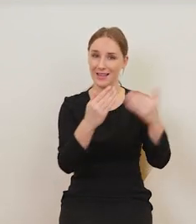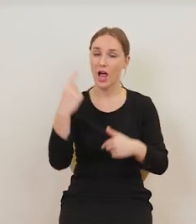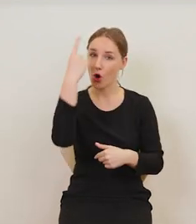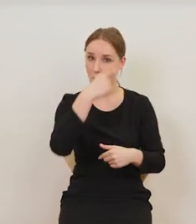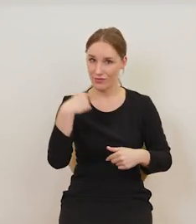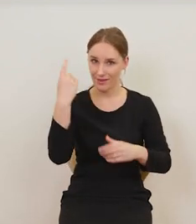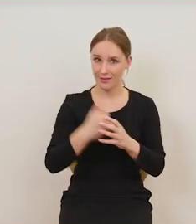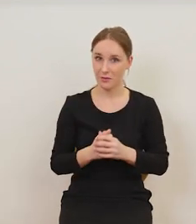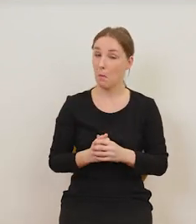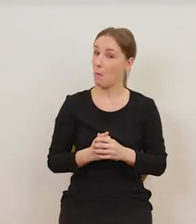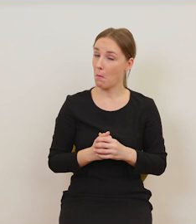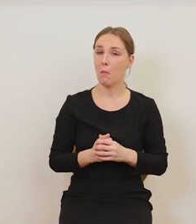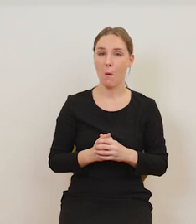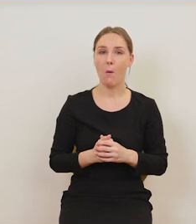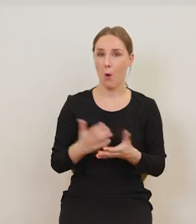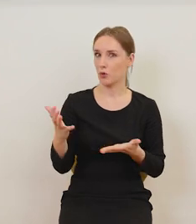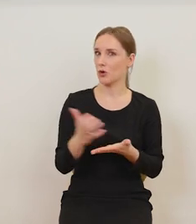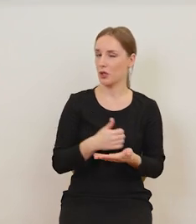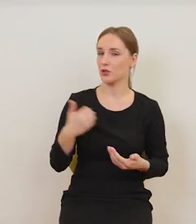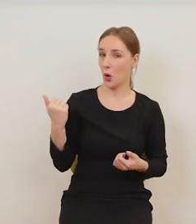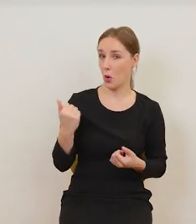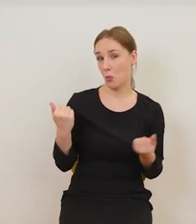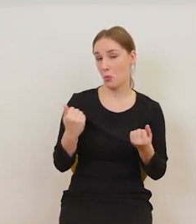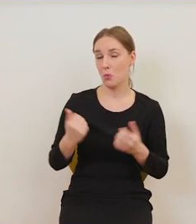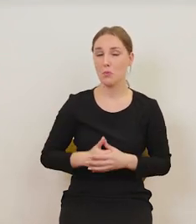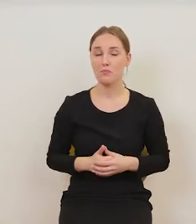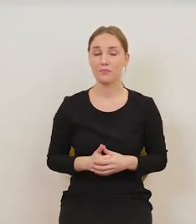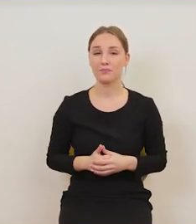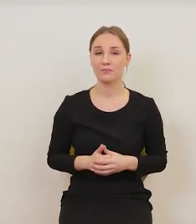więc to jest nie byle jakie osiągnięcie dla artystki.